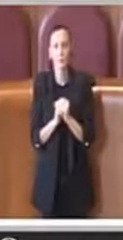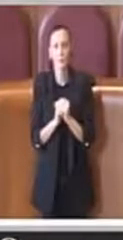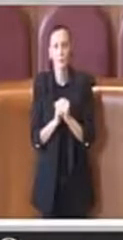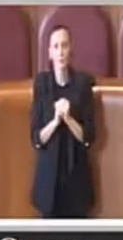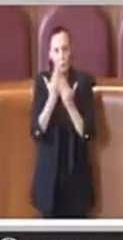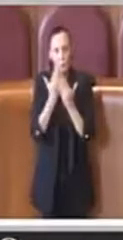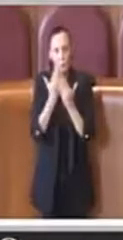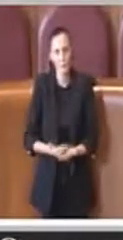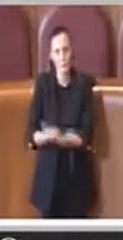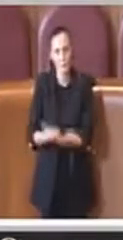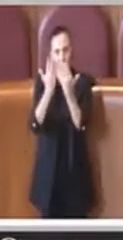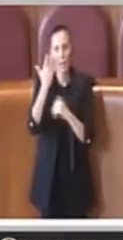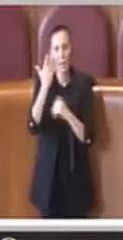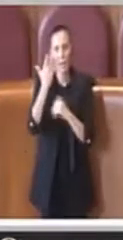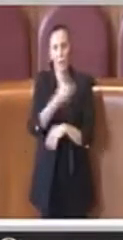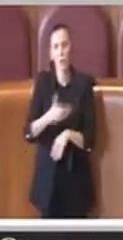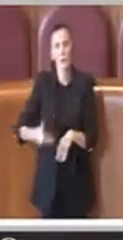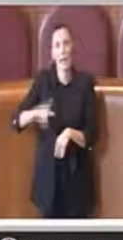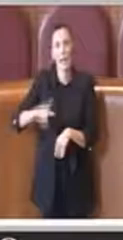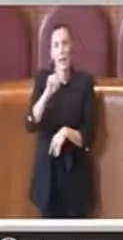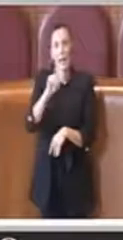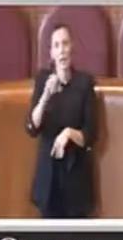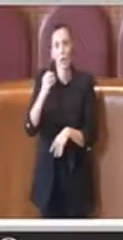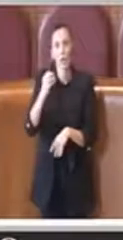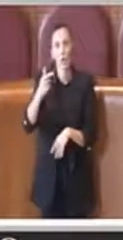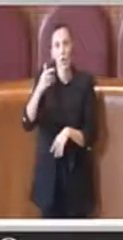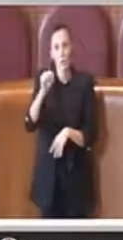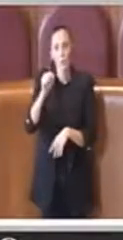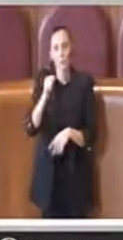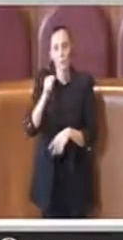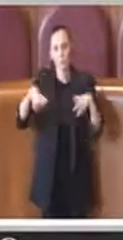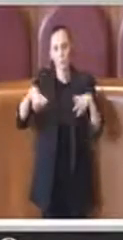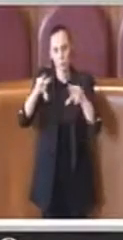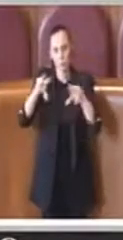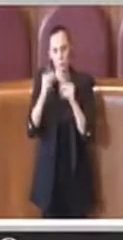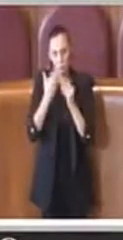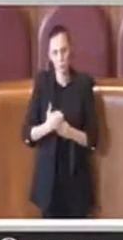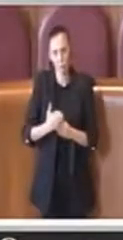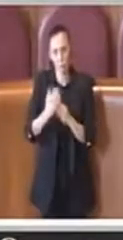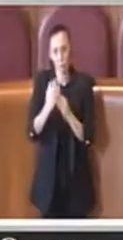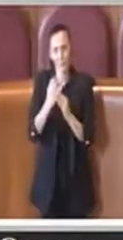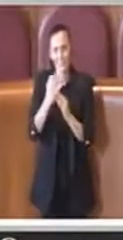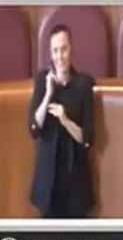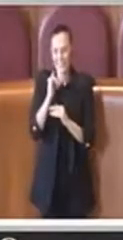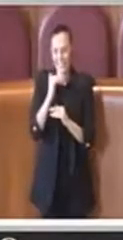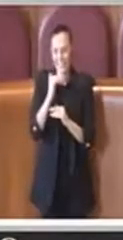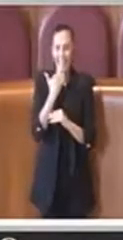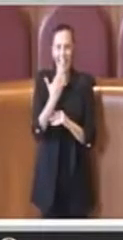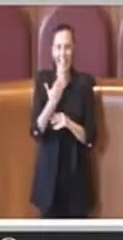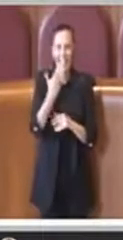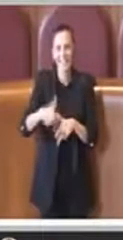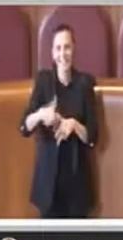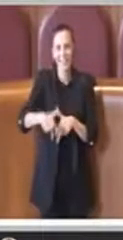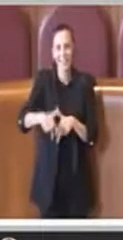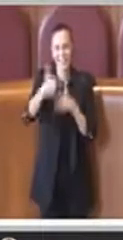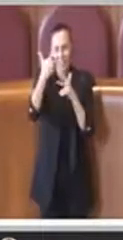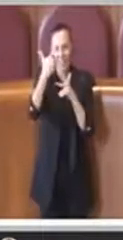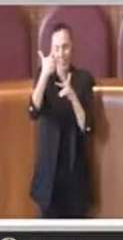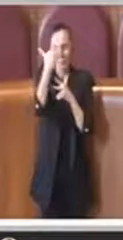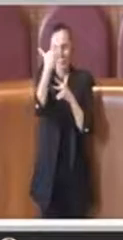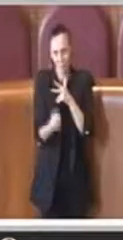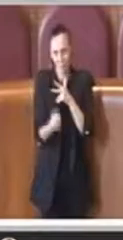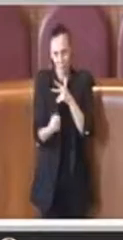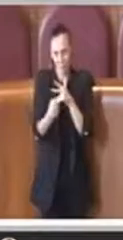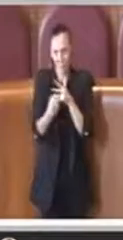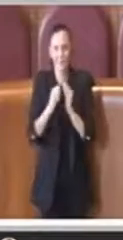Prego, consigliera Zotta, riprenda il microfono. Grazie, tolgo anche il video per comodità perché... Grazie,